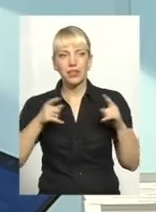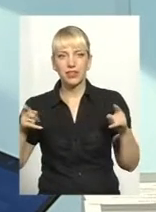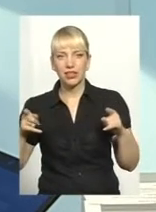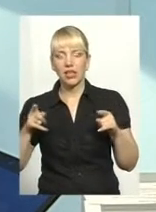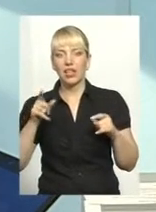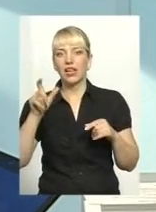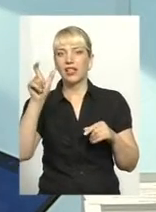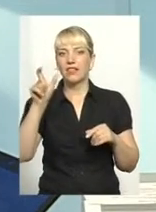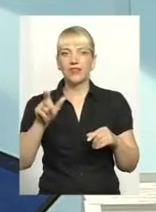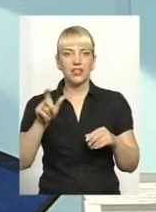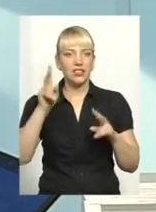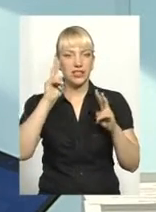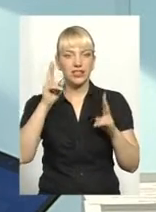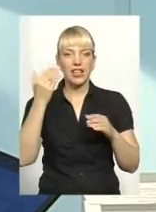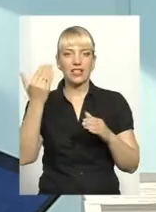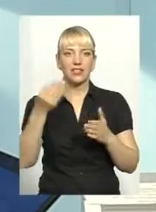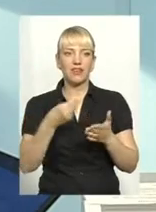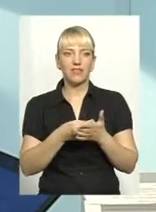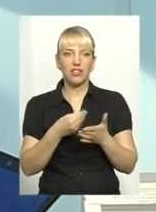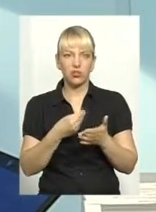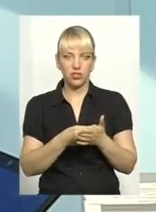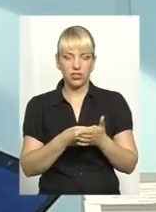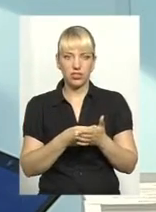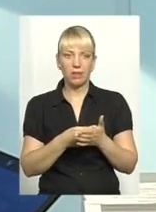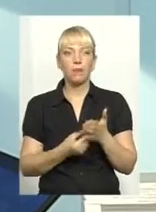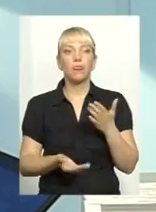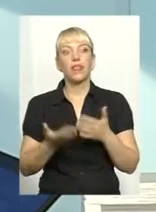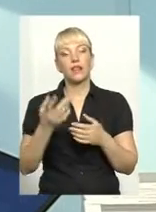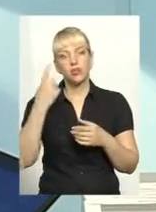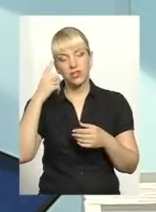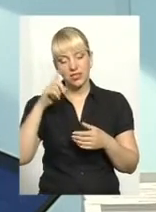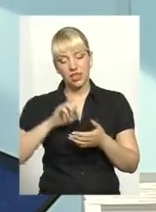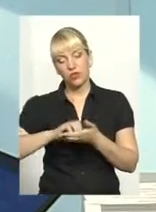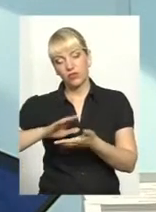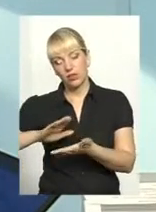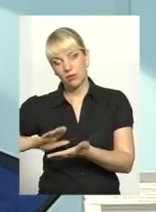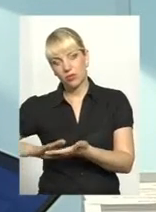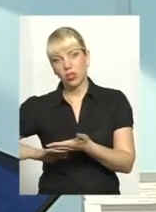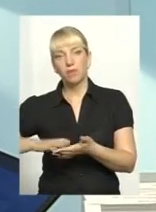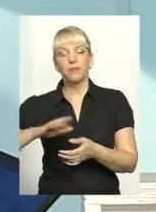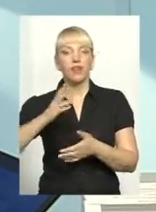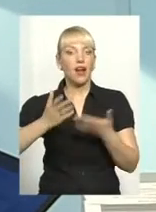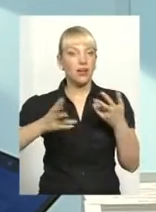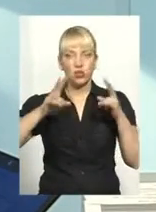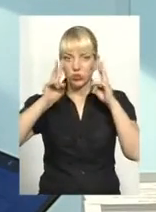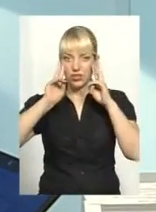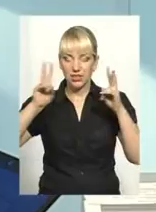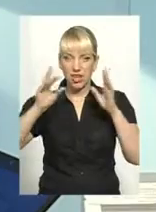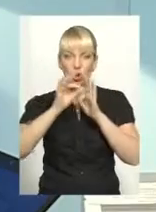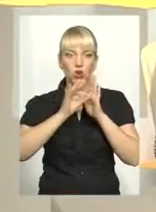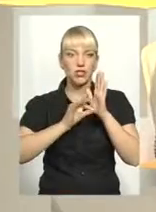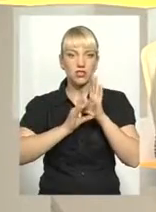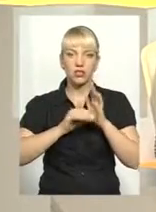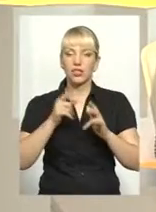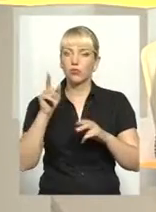знає її вартості, тобто оціночну вартість. Якщо він знає, він зазначає. Якщо він не знає, йому не